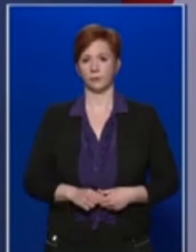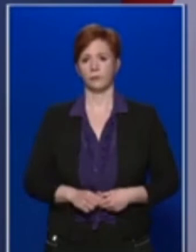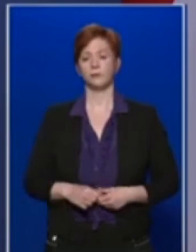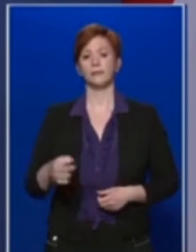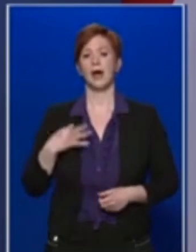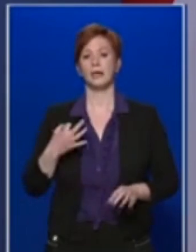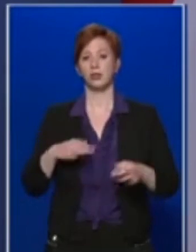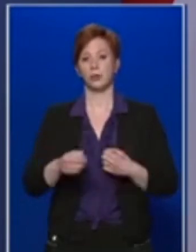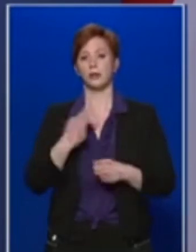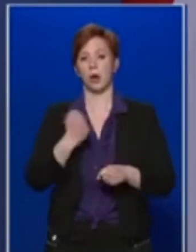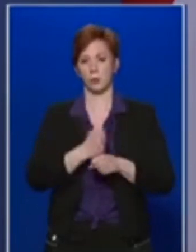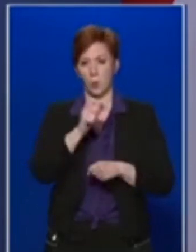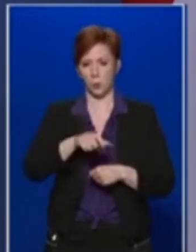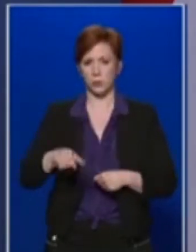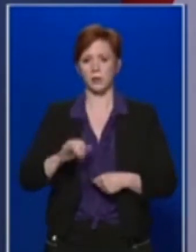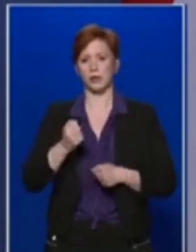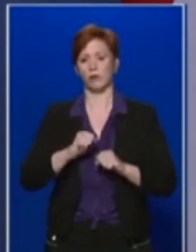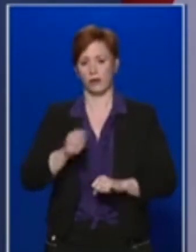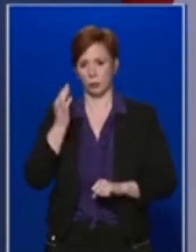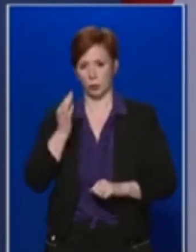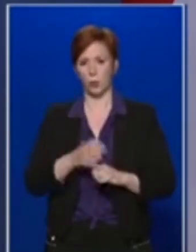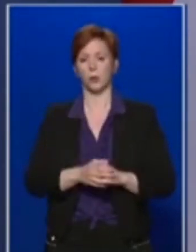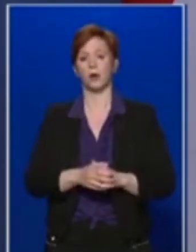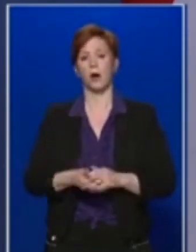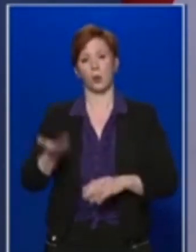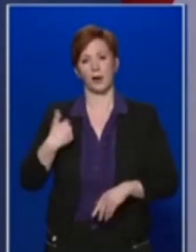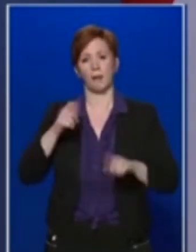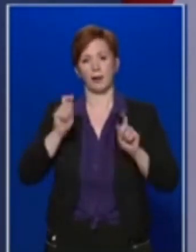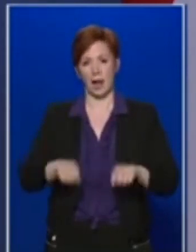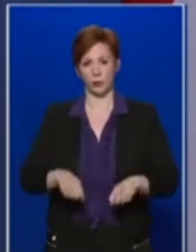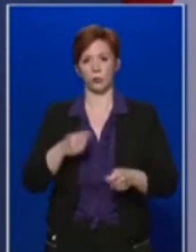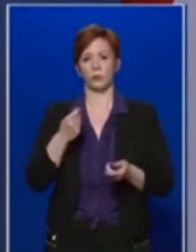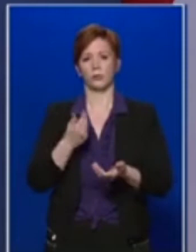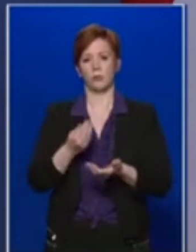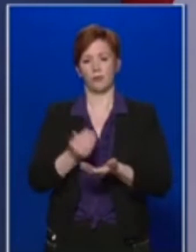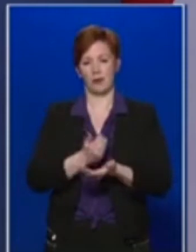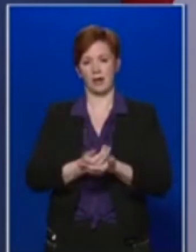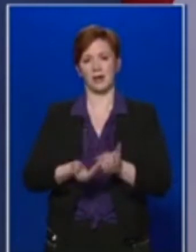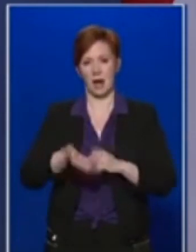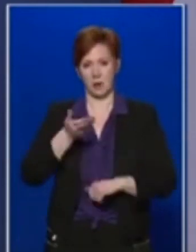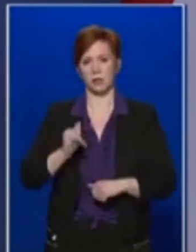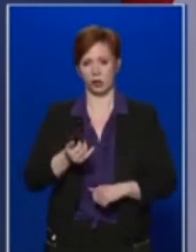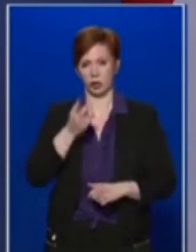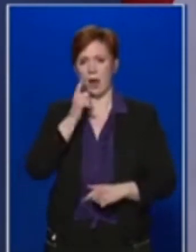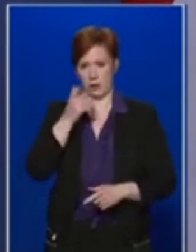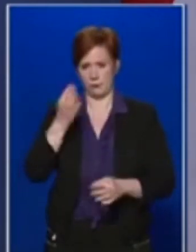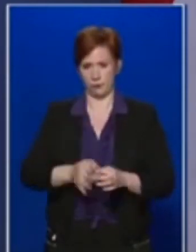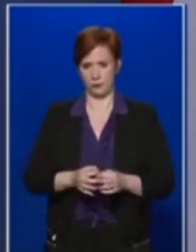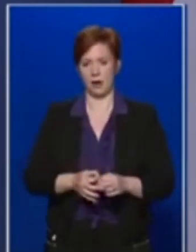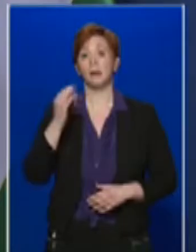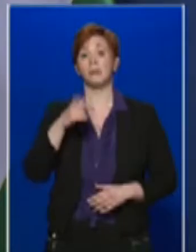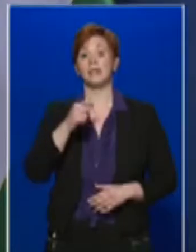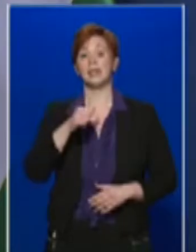védekezéshez szükséges források biztosítása érdekében a kormány jelentős átcsoportosításokat hajt végre, és közös